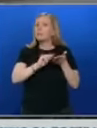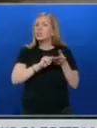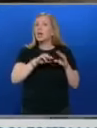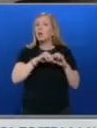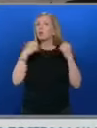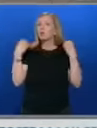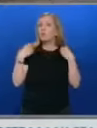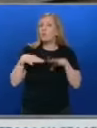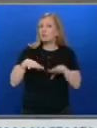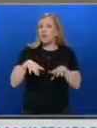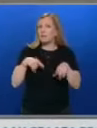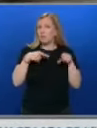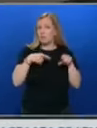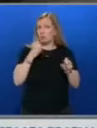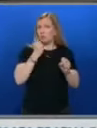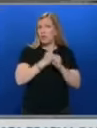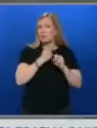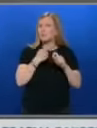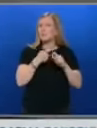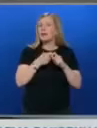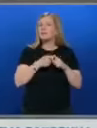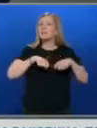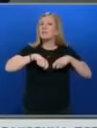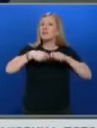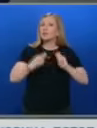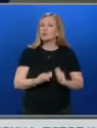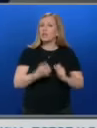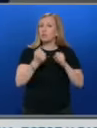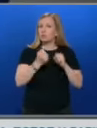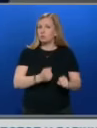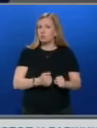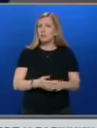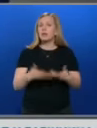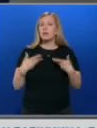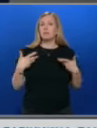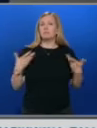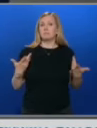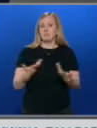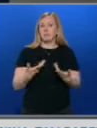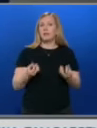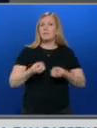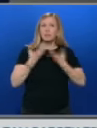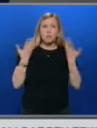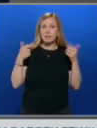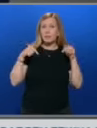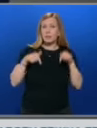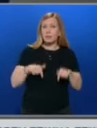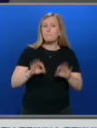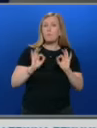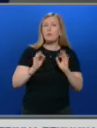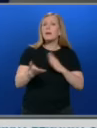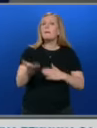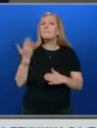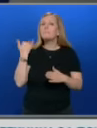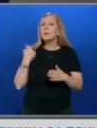извършено в нарушение на Конституцията и основни принципи на правото. Дори се оказахме парадоксалната ситуация. В един момент, още преди да